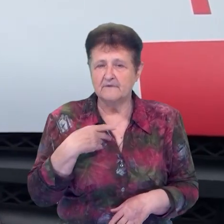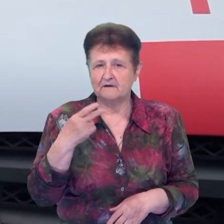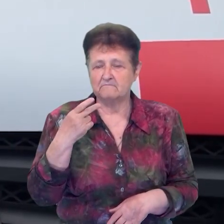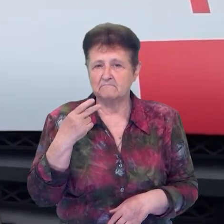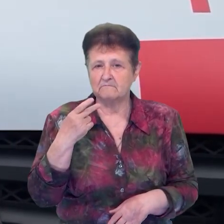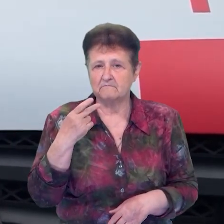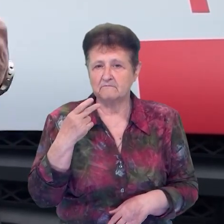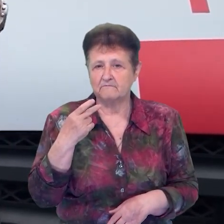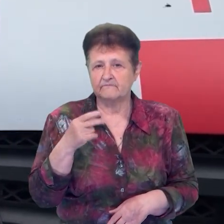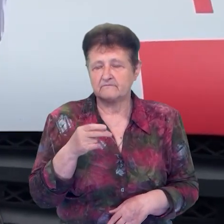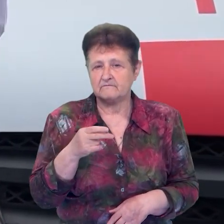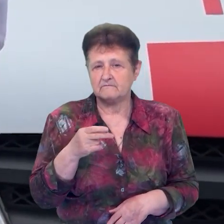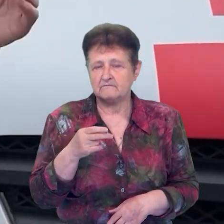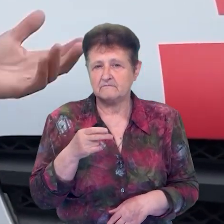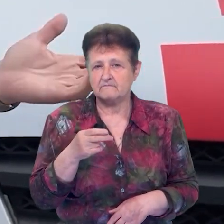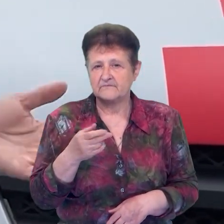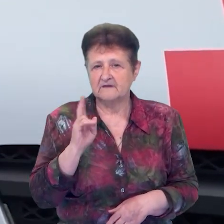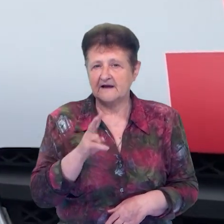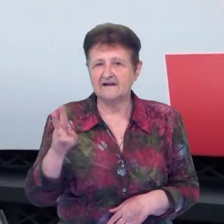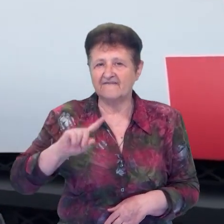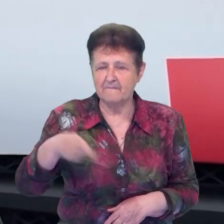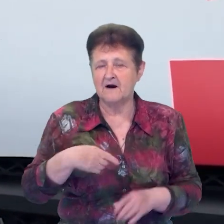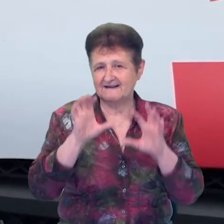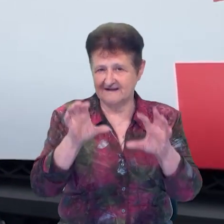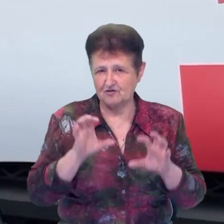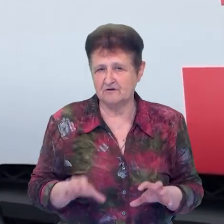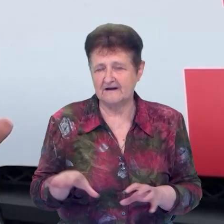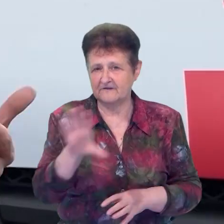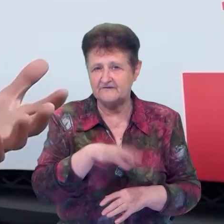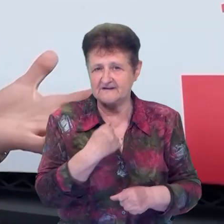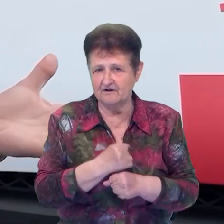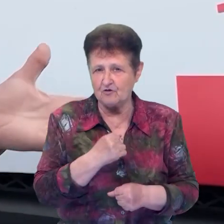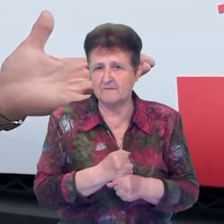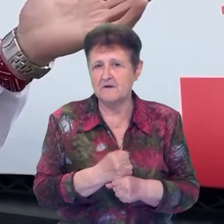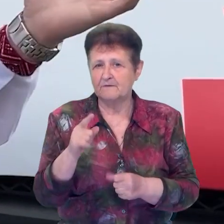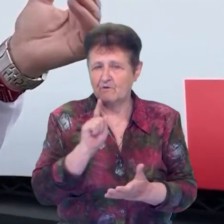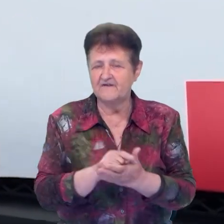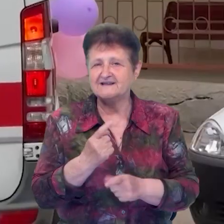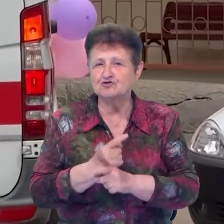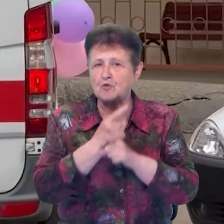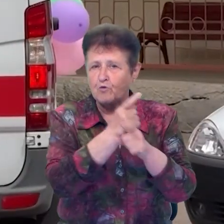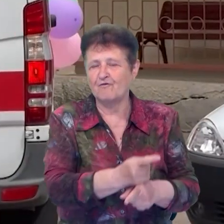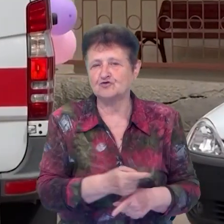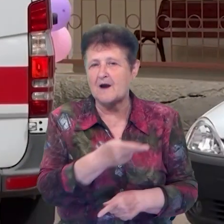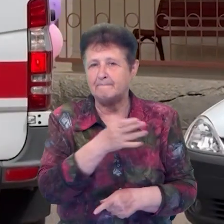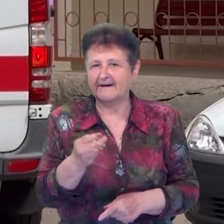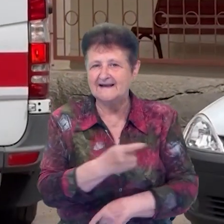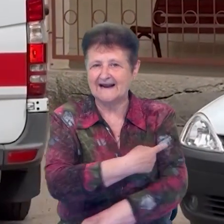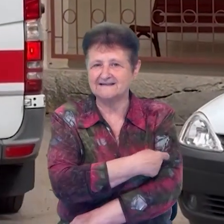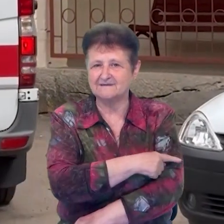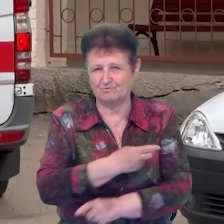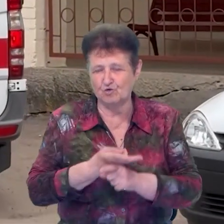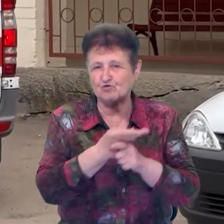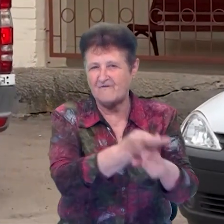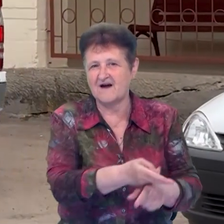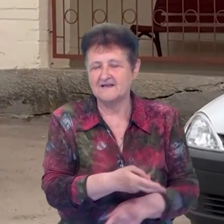медиком, і він, так який вимагає законодавство, людину повинен супроводжувати при транспортуванні медик. Ми